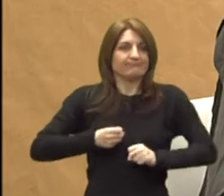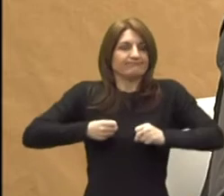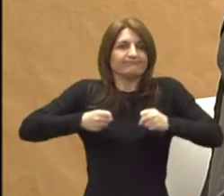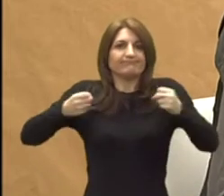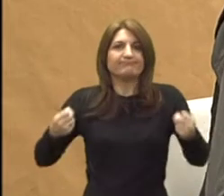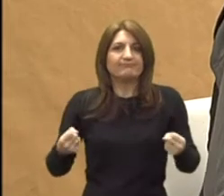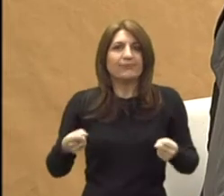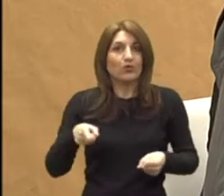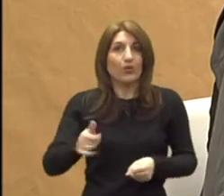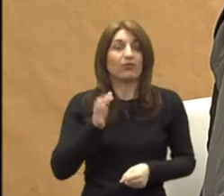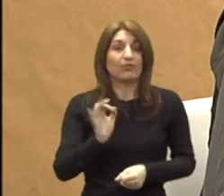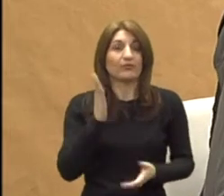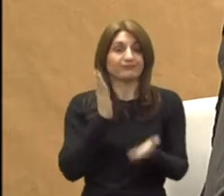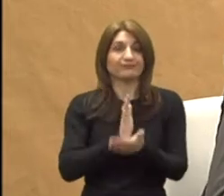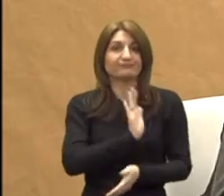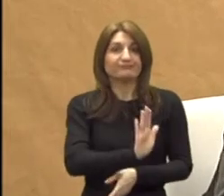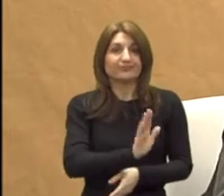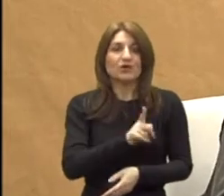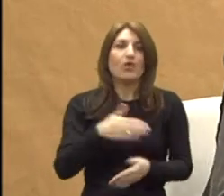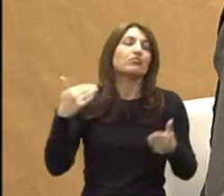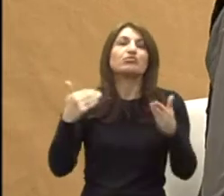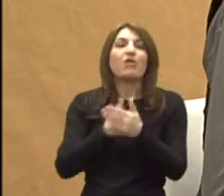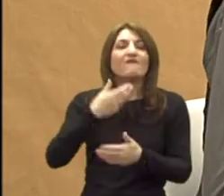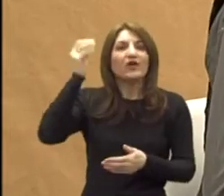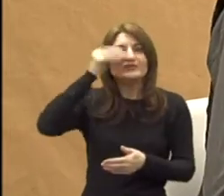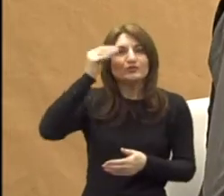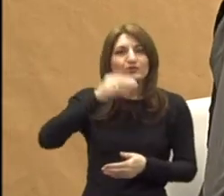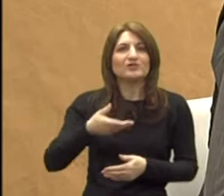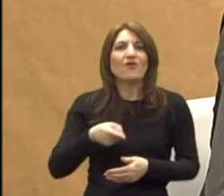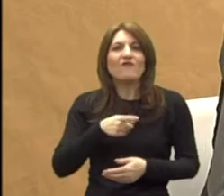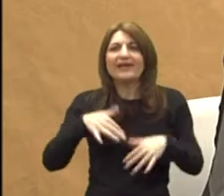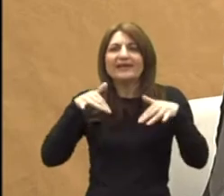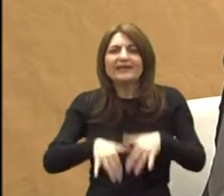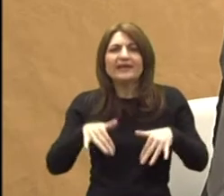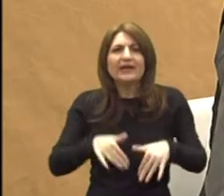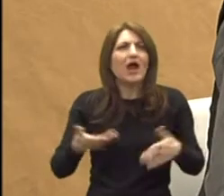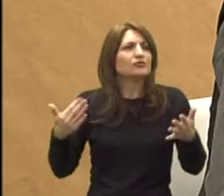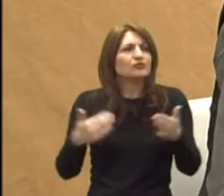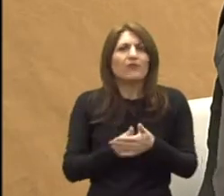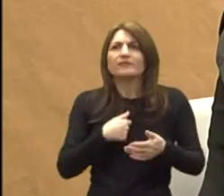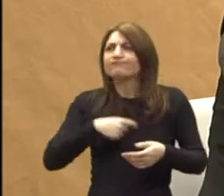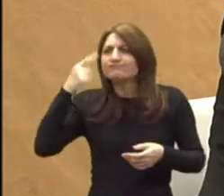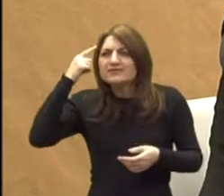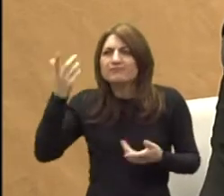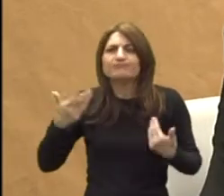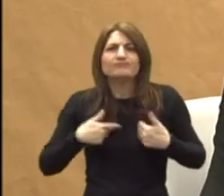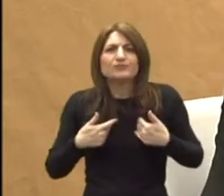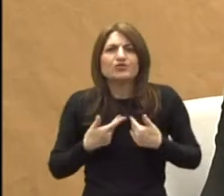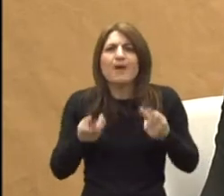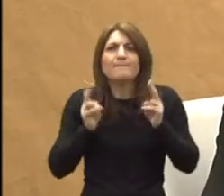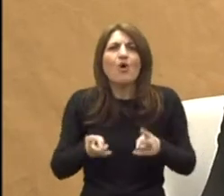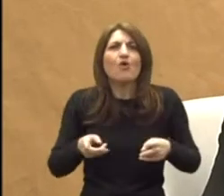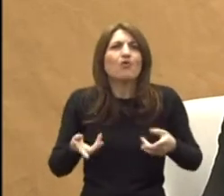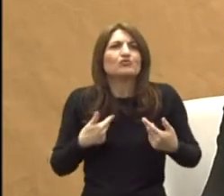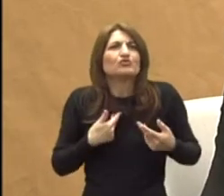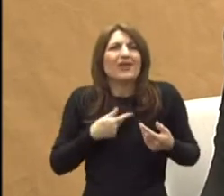Znači, to je dobro bih za djete. Svjeća nova ispustva. I, mjesto, ta igra mu otvaja neke nove vidike gdje on može kompenzirati